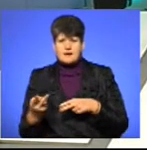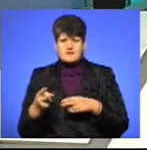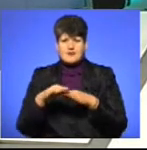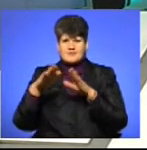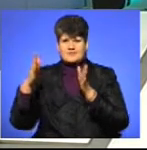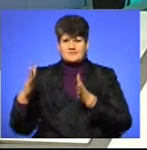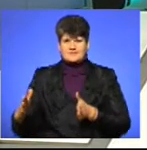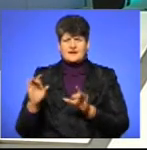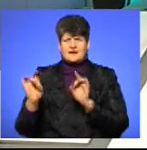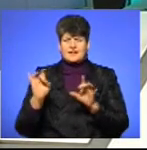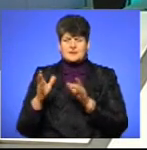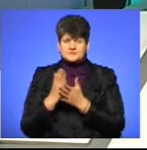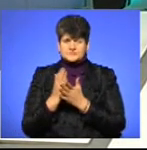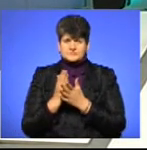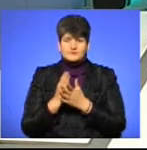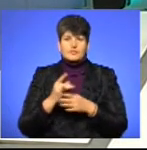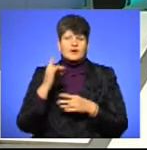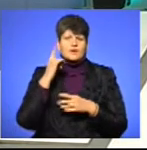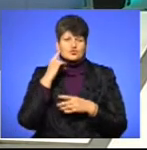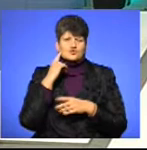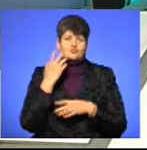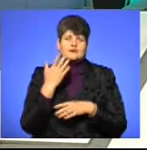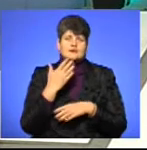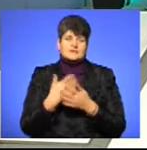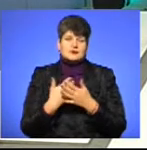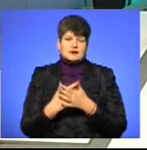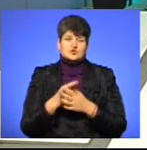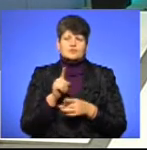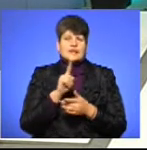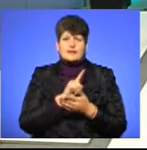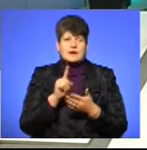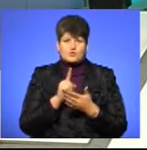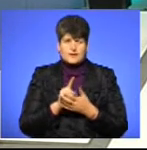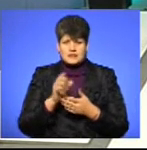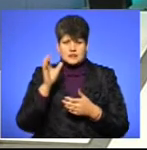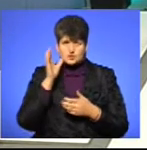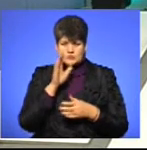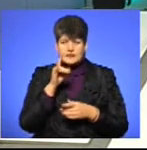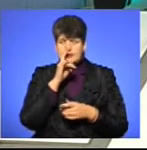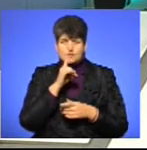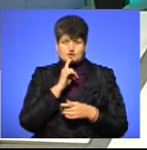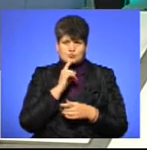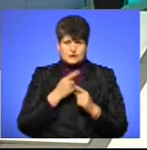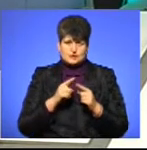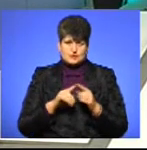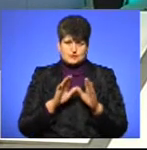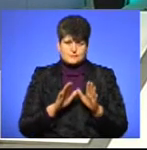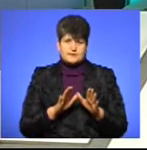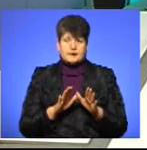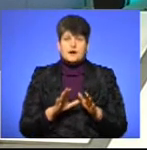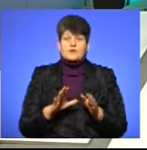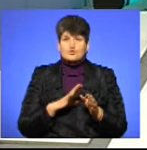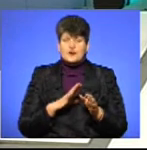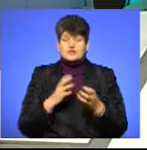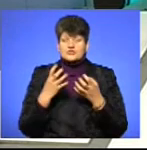стелажі. Часом почує свій адрес таке, що вона не повинна почути, не розуміючи того. Дальше. В нас